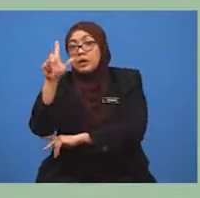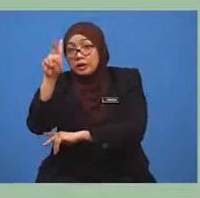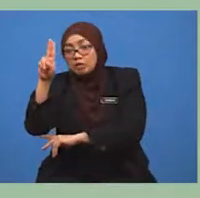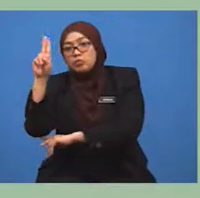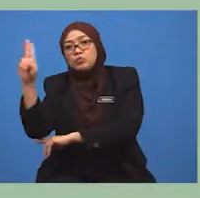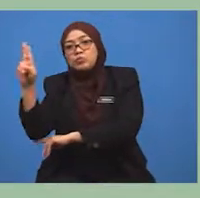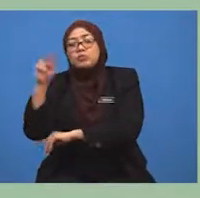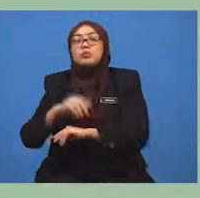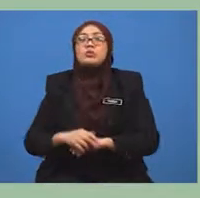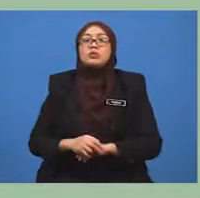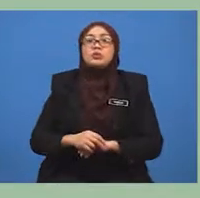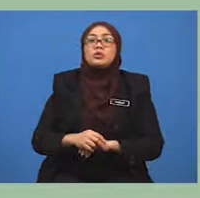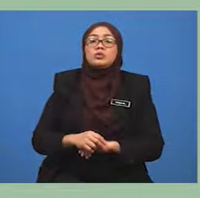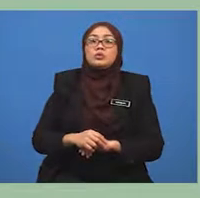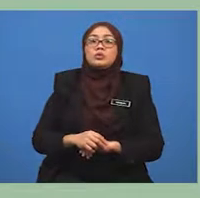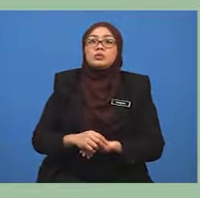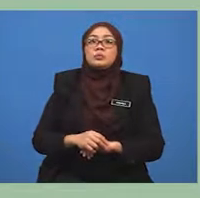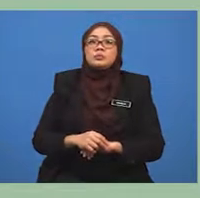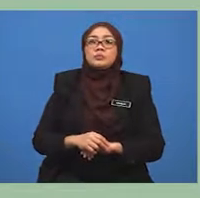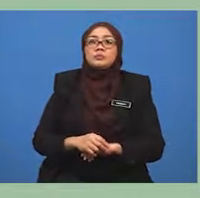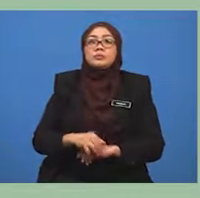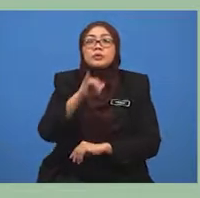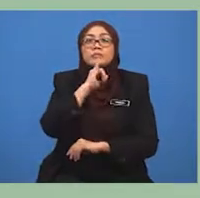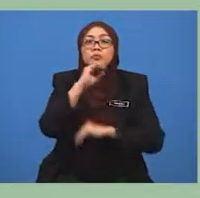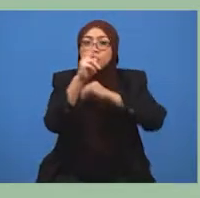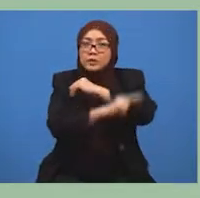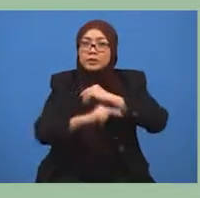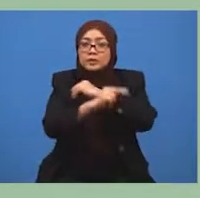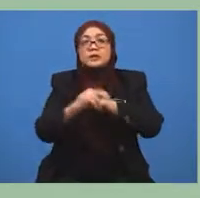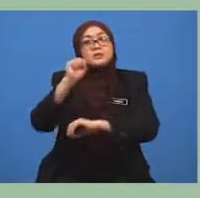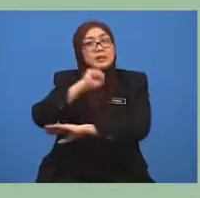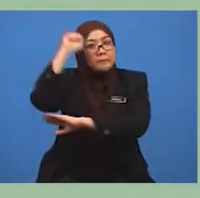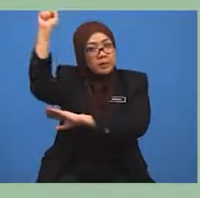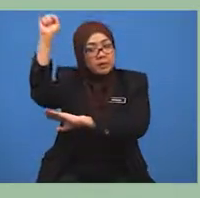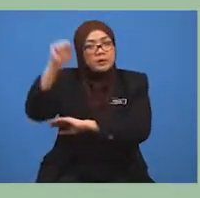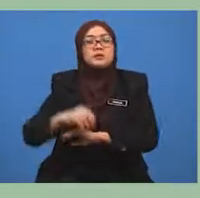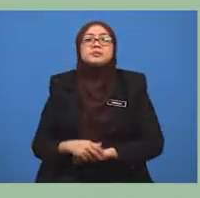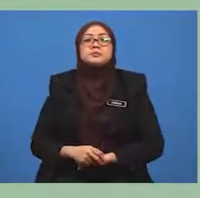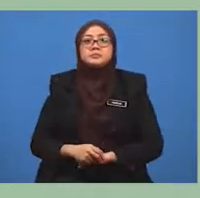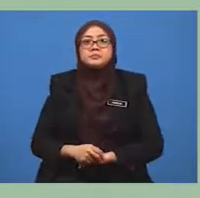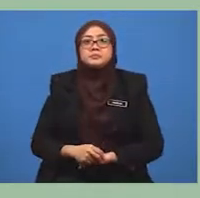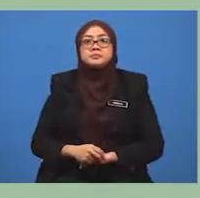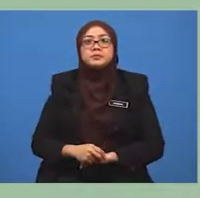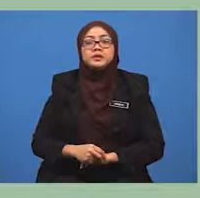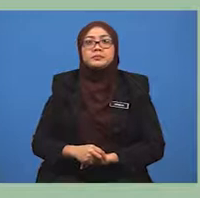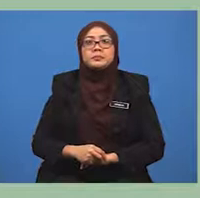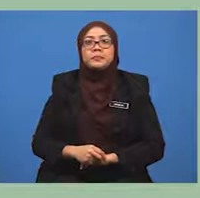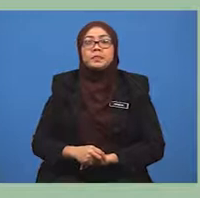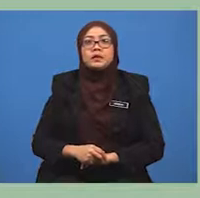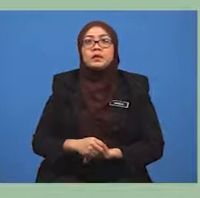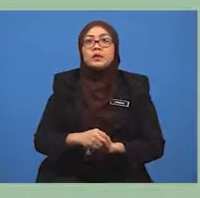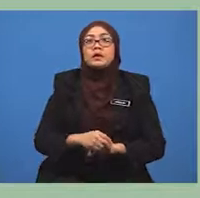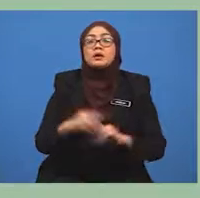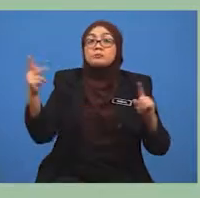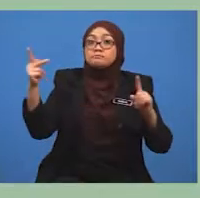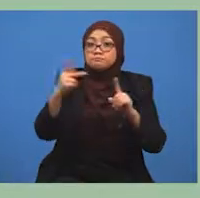bandar raya Kota Kinabalu, ibu negeri Sabah. Ia merupakan lapangan terbang kedua